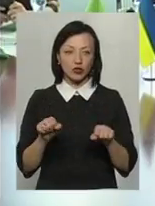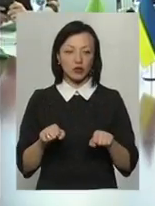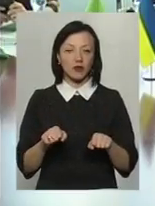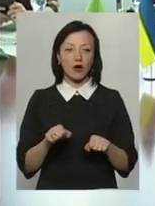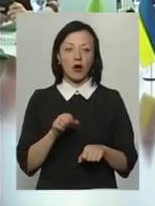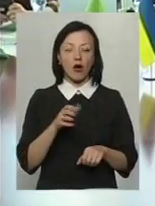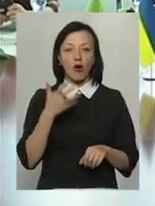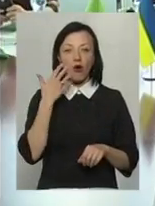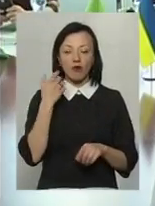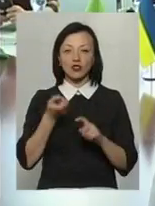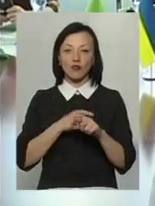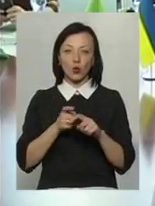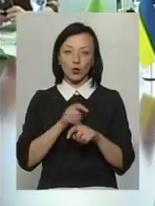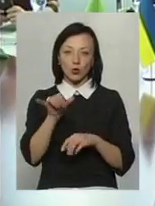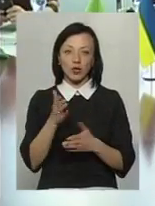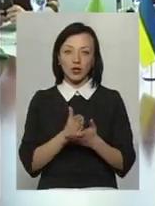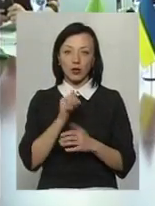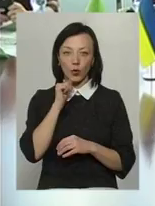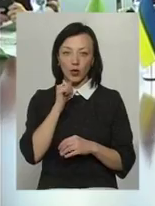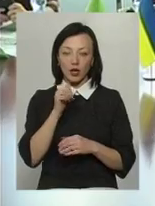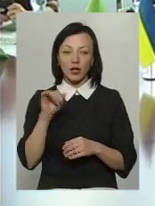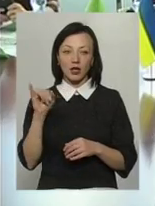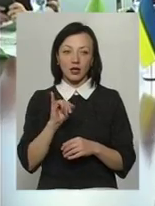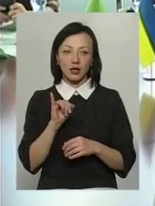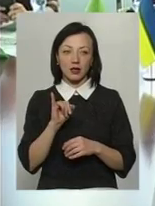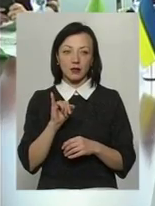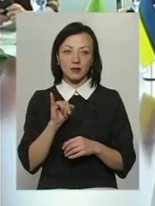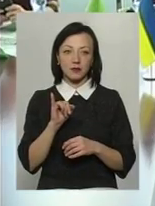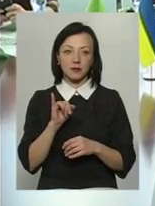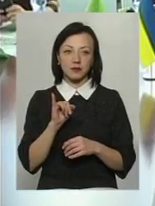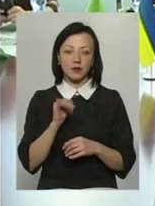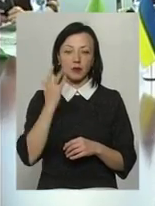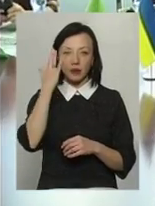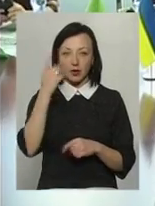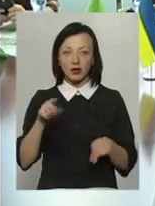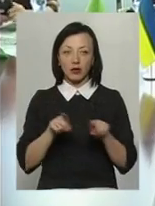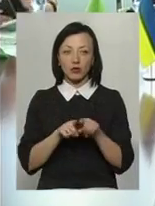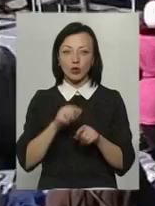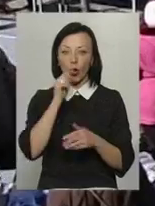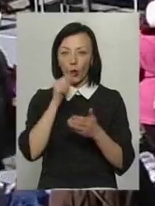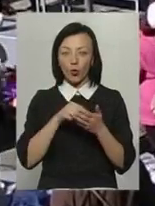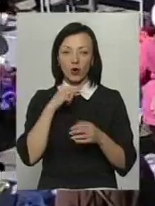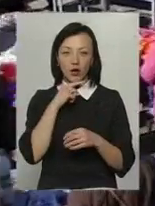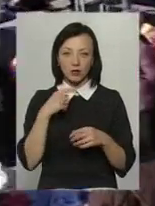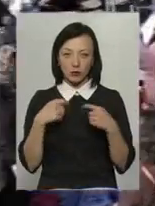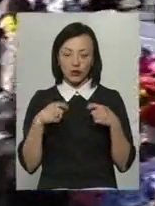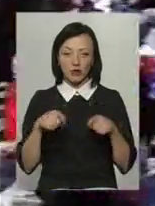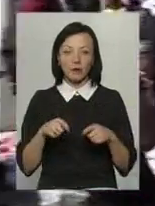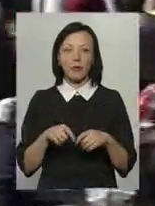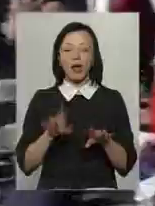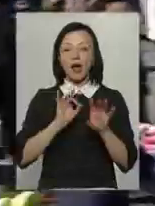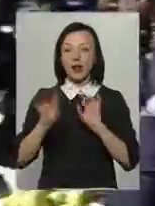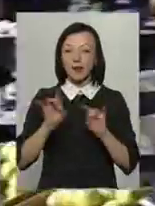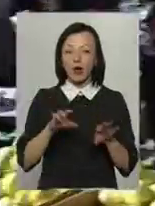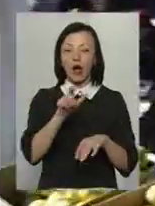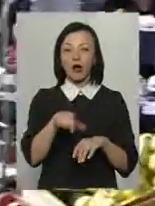овочі, фрукти в них є, горіхи і вони мріють також курятину. Фахівці рекламують,